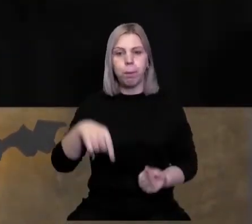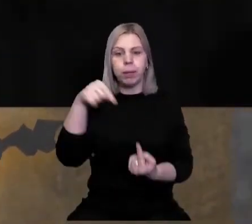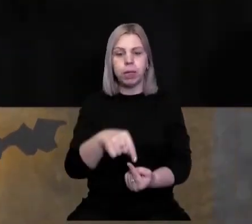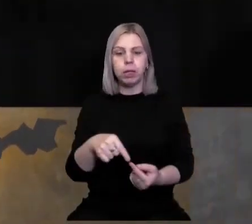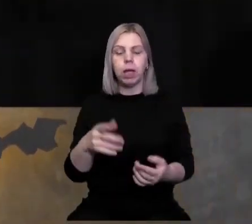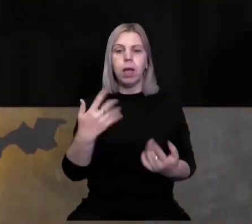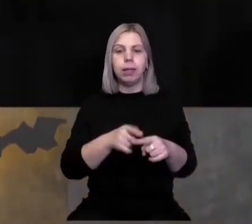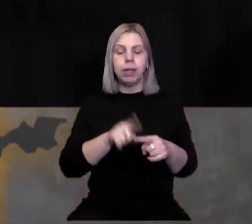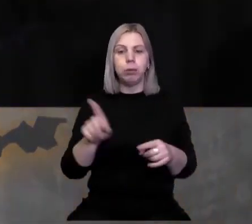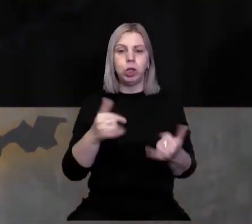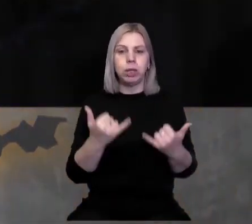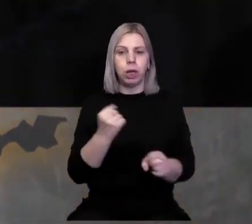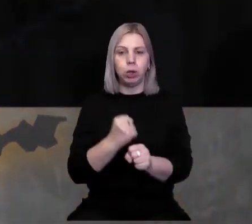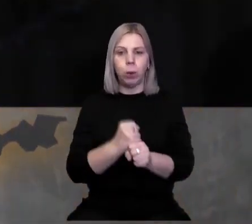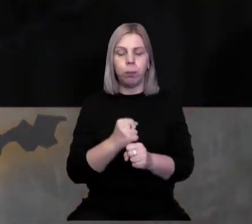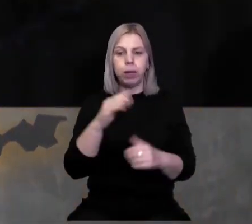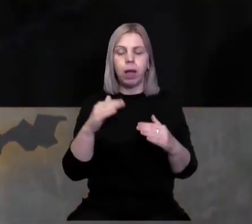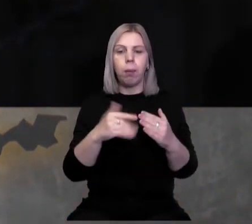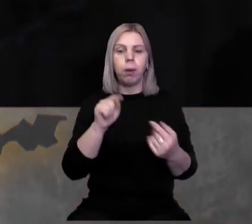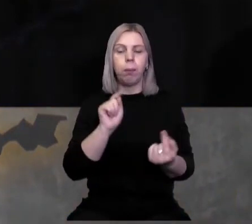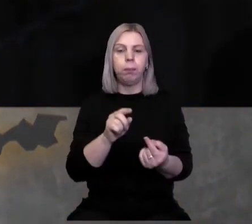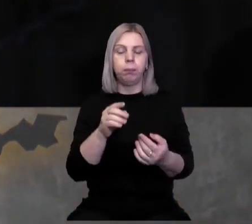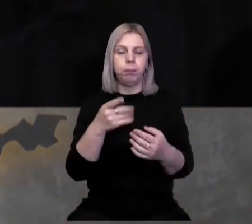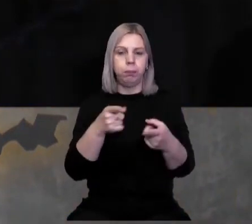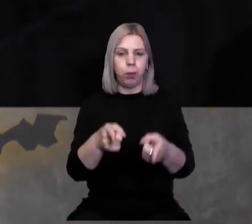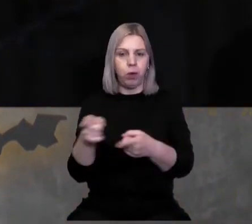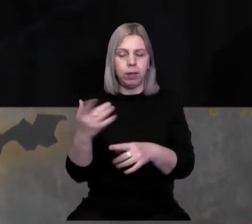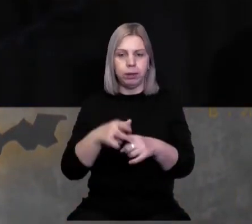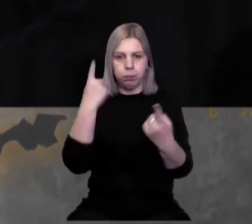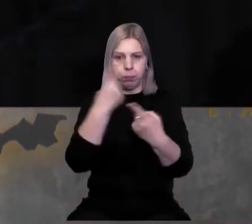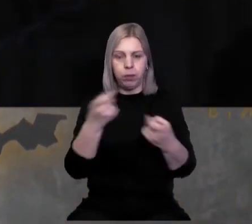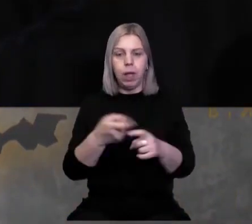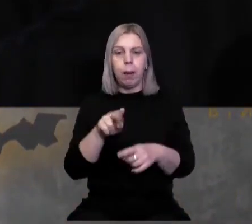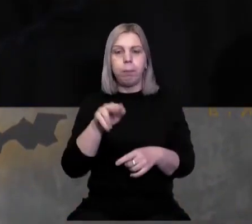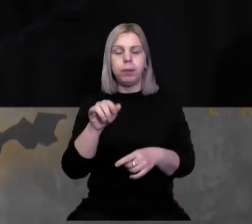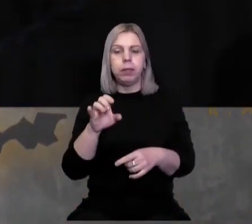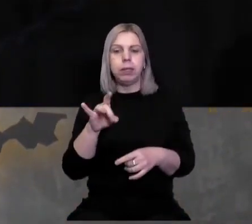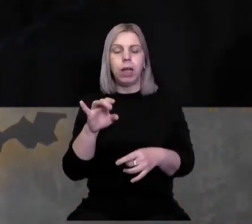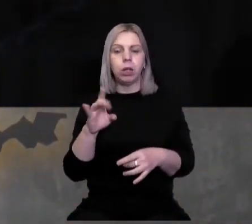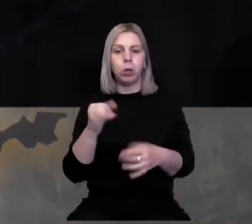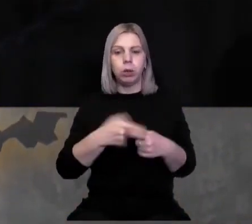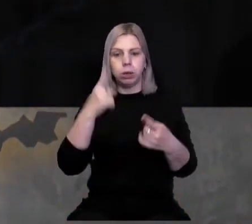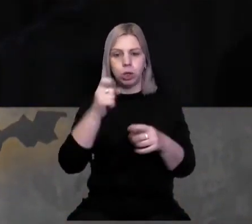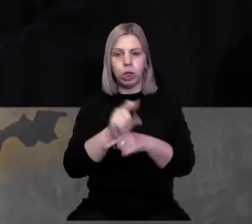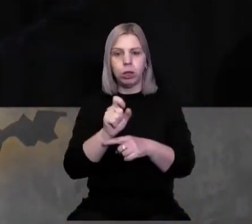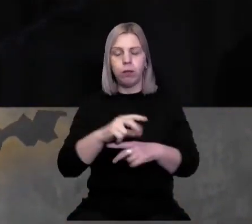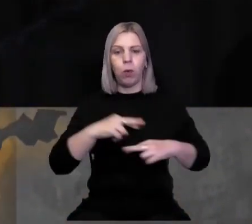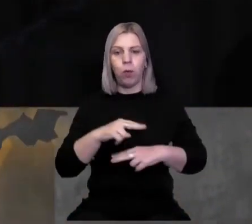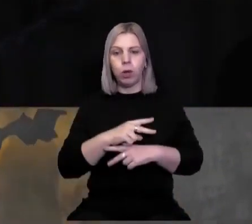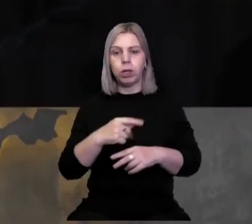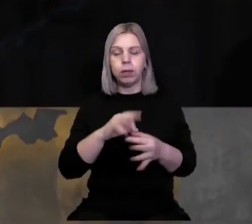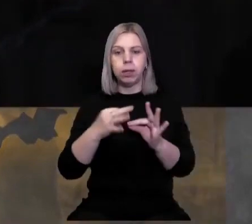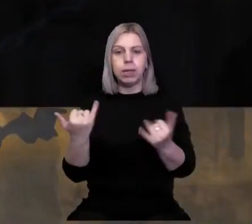контрастує з тим, що зараз зробили на рівні провокації, йдеться у повідомленні. Петер Сіарто також додав, що завдання Угорщини,